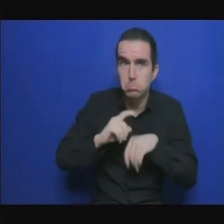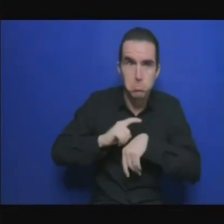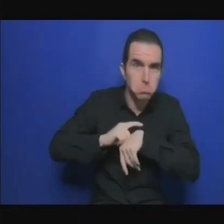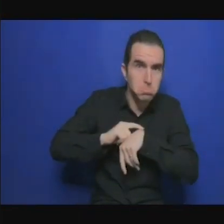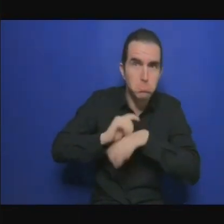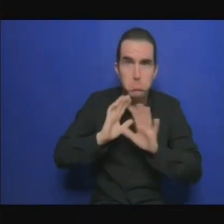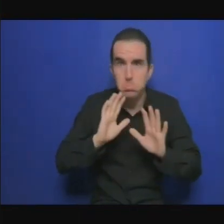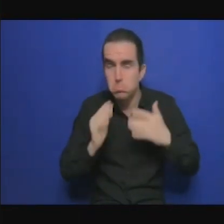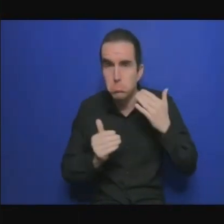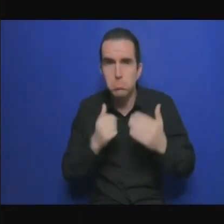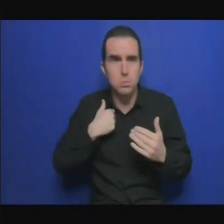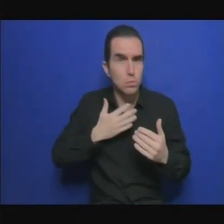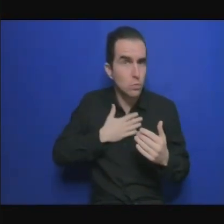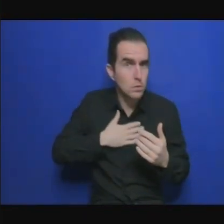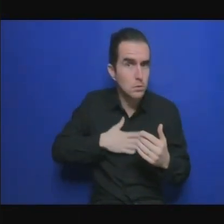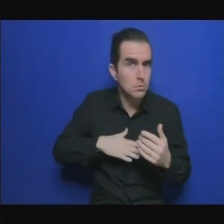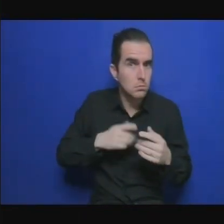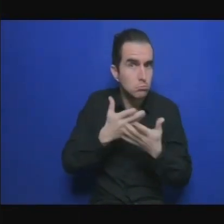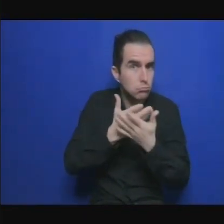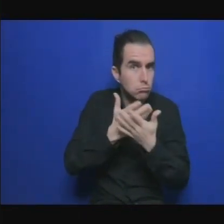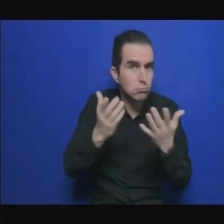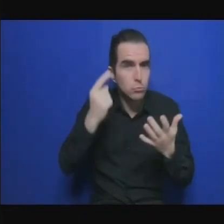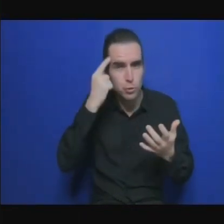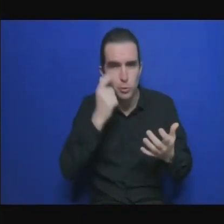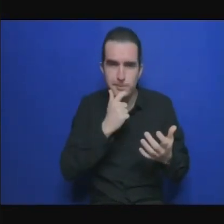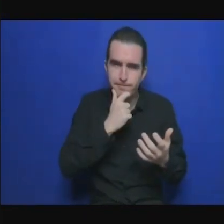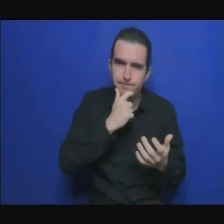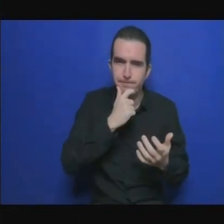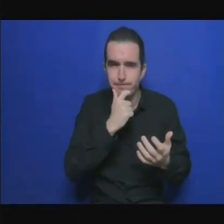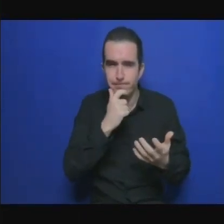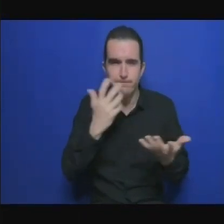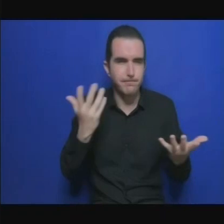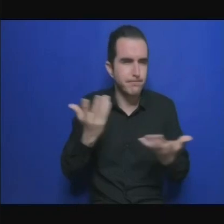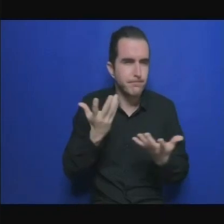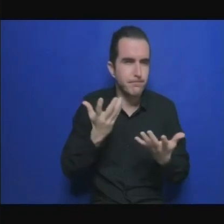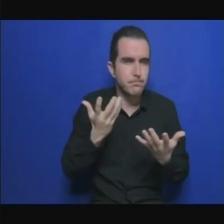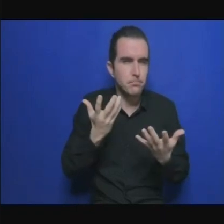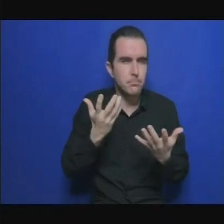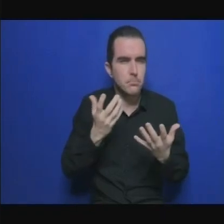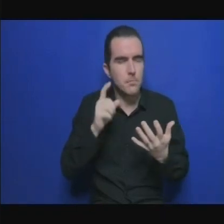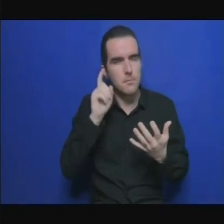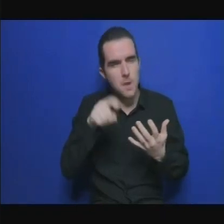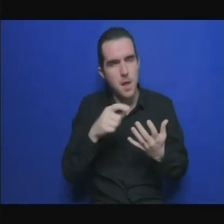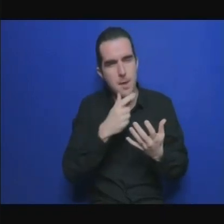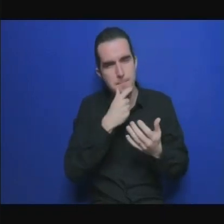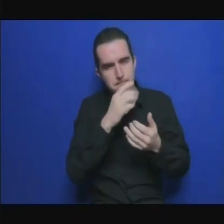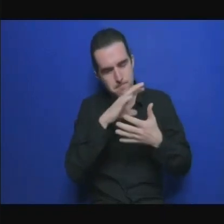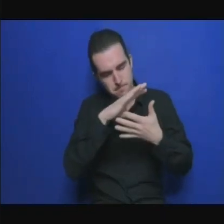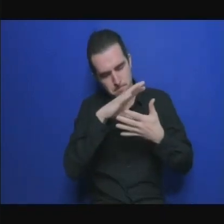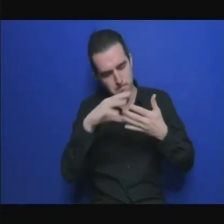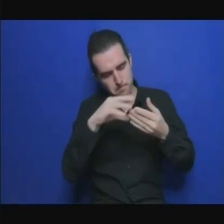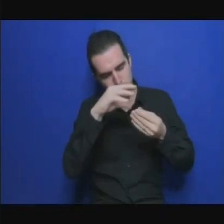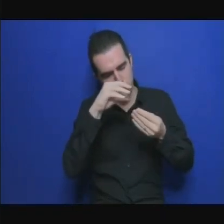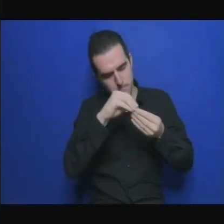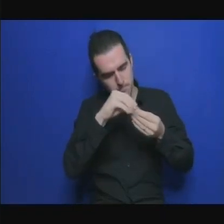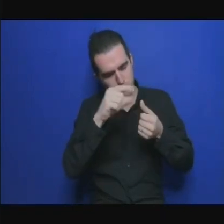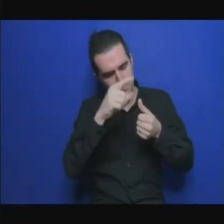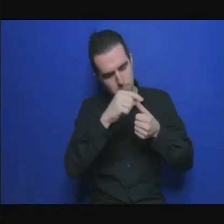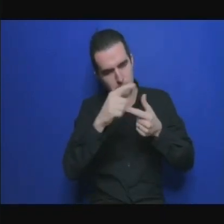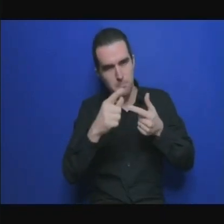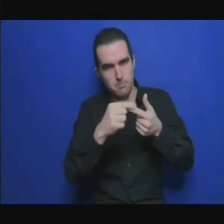de nous présenter les éléments principaux que vous tirez de cette discussion